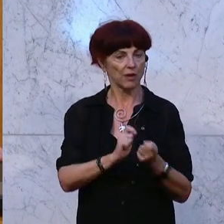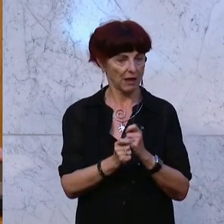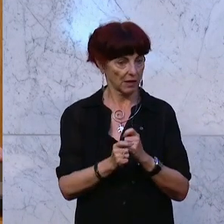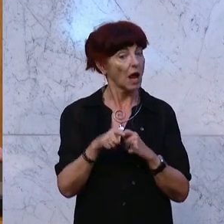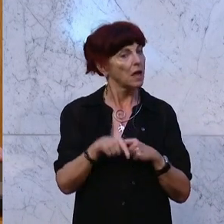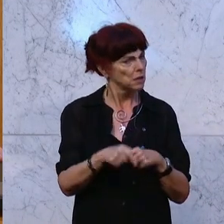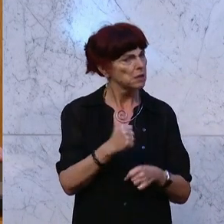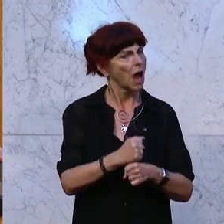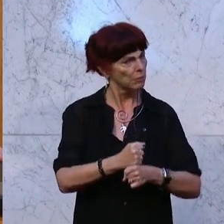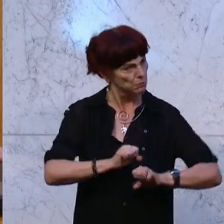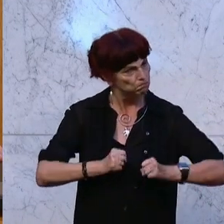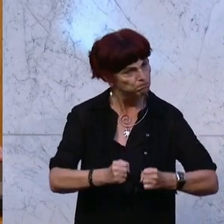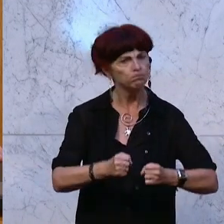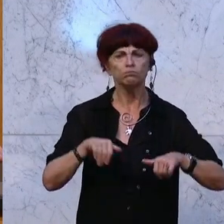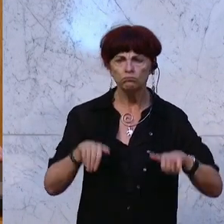nicht scheuen.